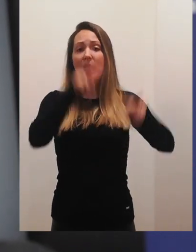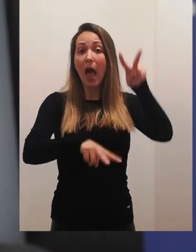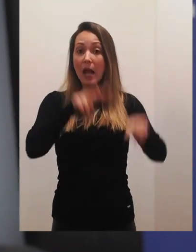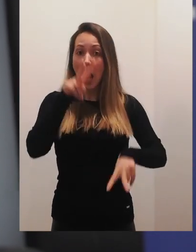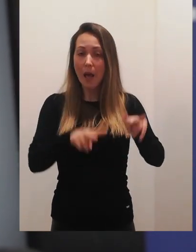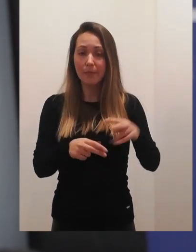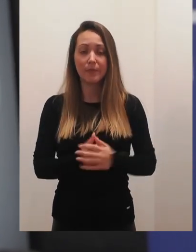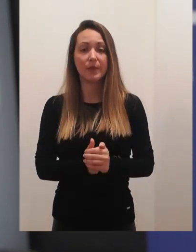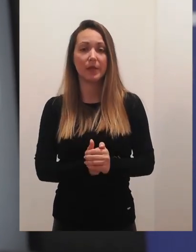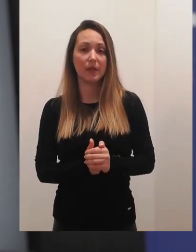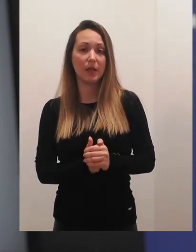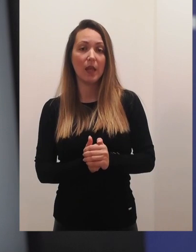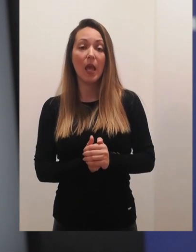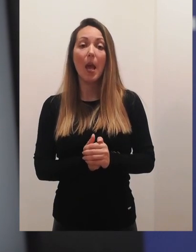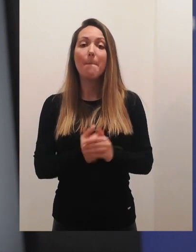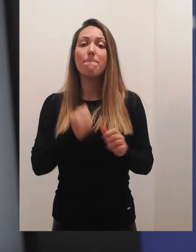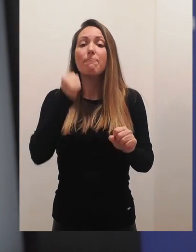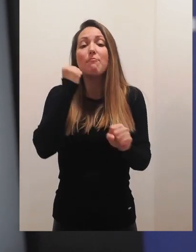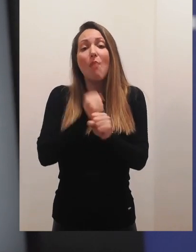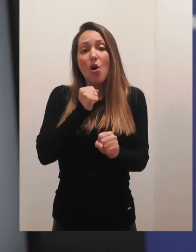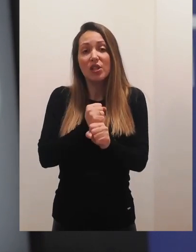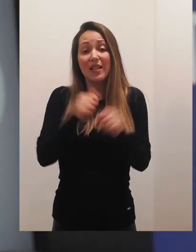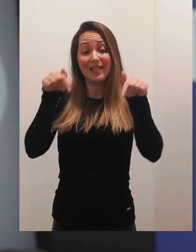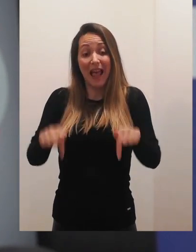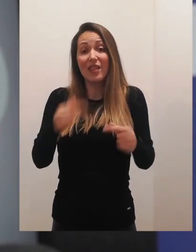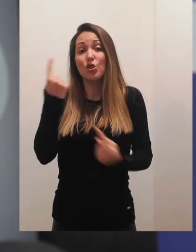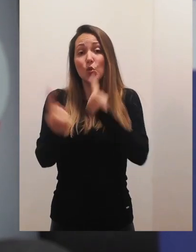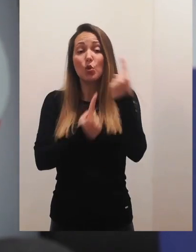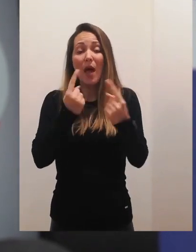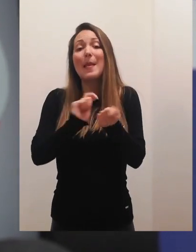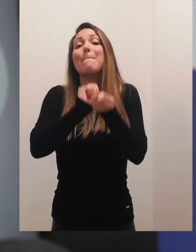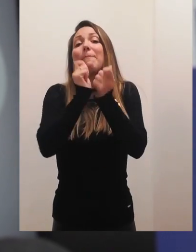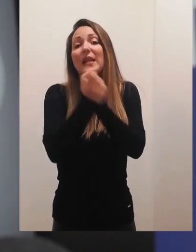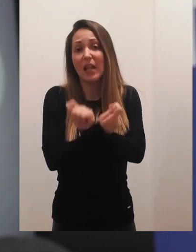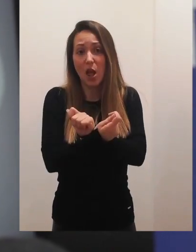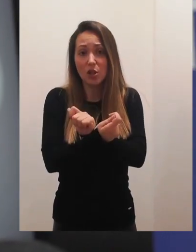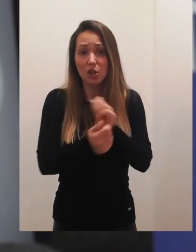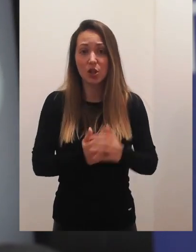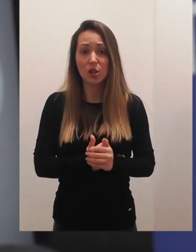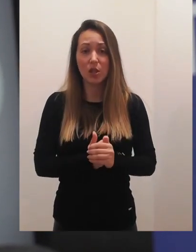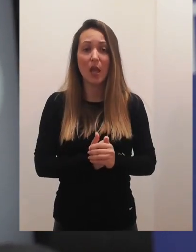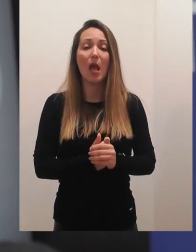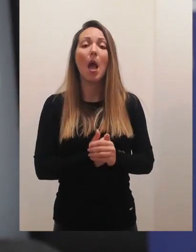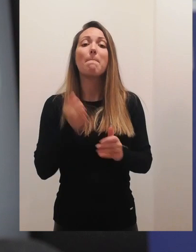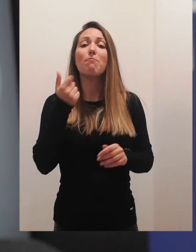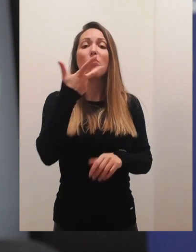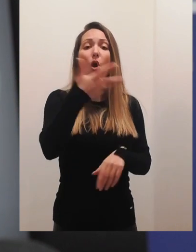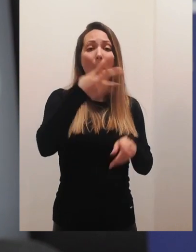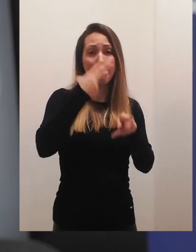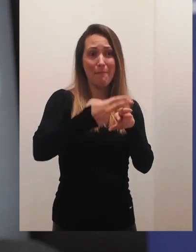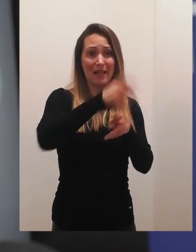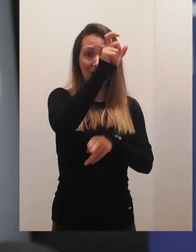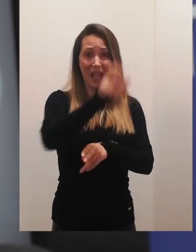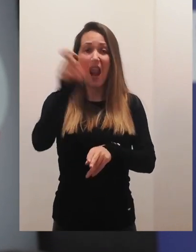Naravno da je obim posla u ovoj situaciji prilagođen, broj pacijenata jeste isti,